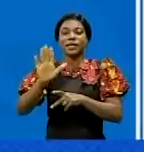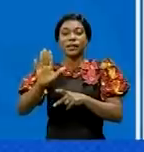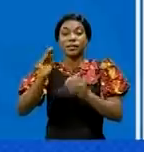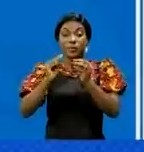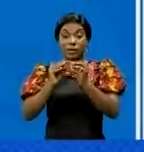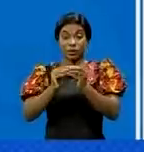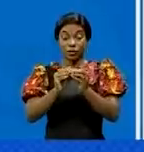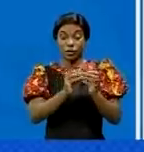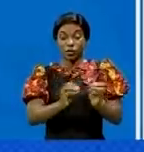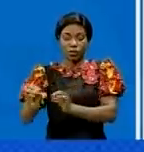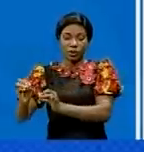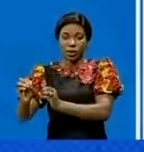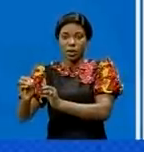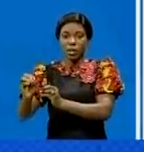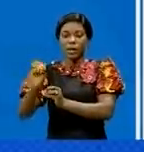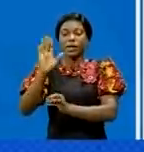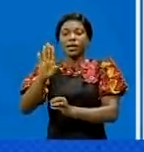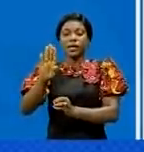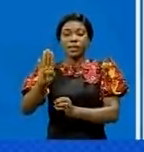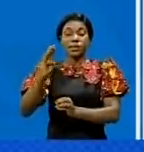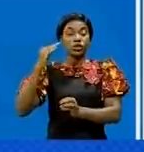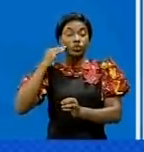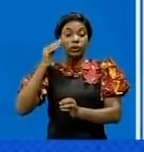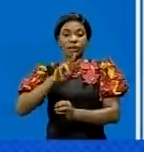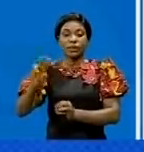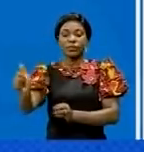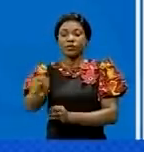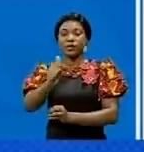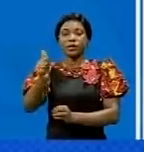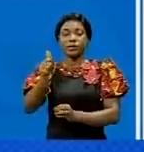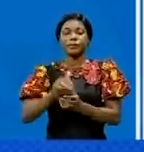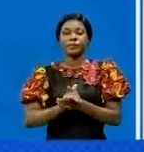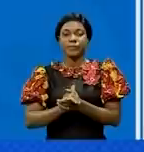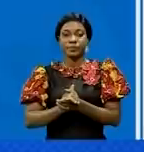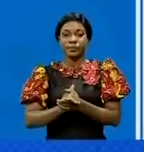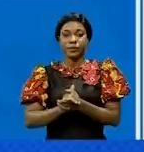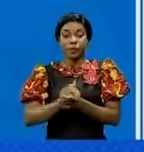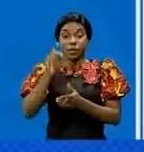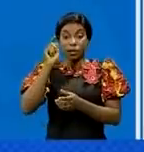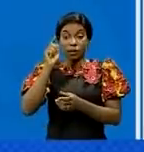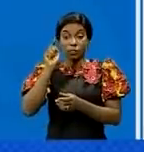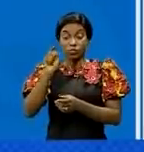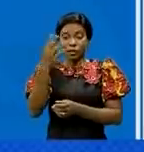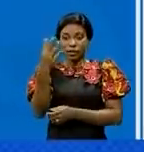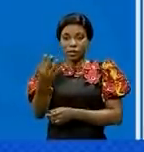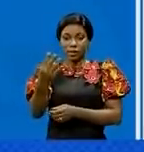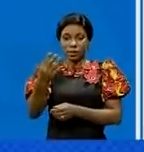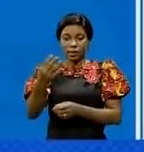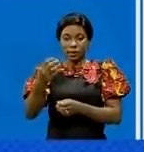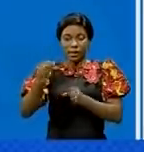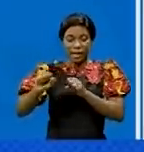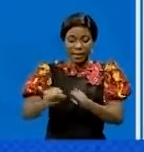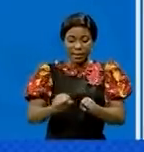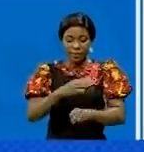ordinaire tenue le 4 juin 2021. Point 4. Examen et